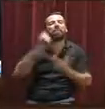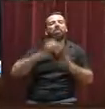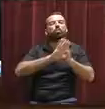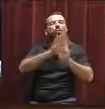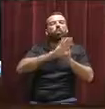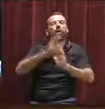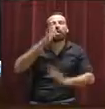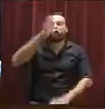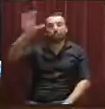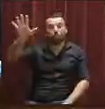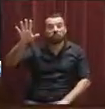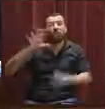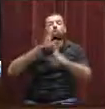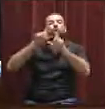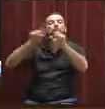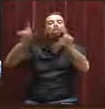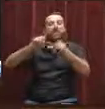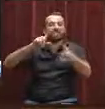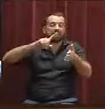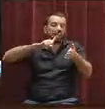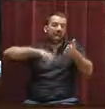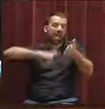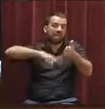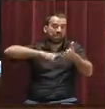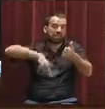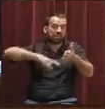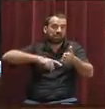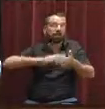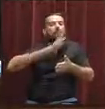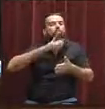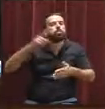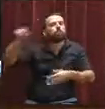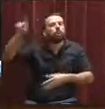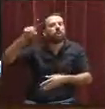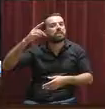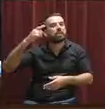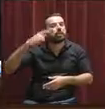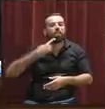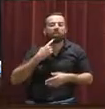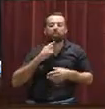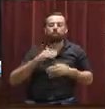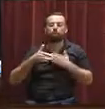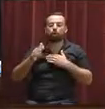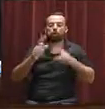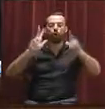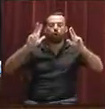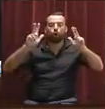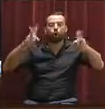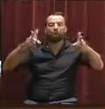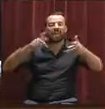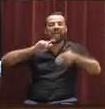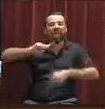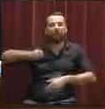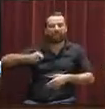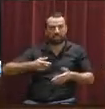vacacional i legal, i després hi ha la presentació de l'Adriat, que ha presentat el promotor de què? Per obrir un hotel-apartament. La